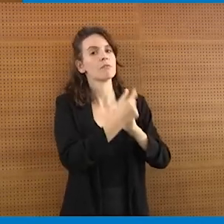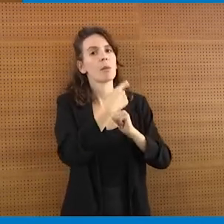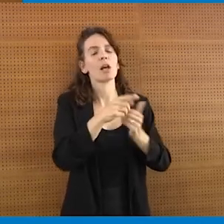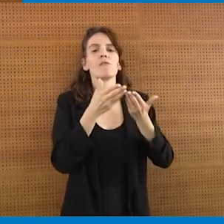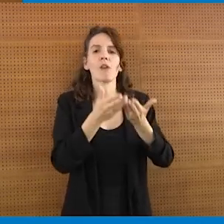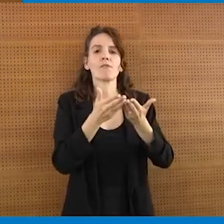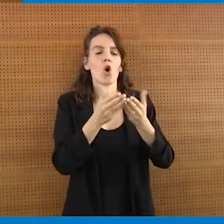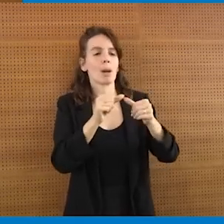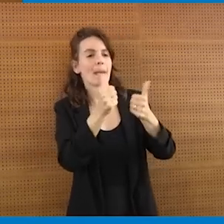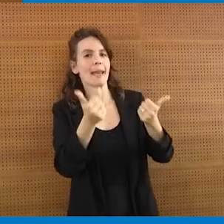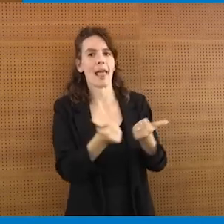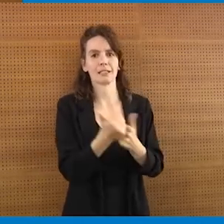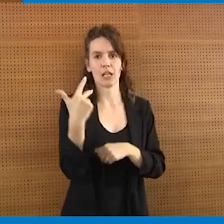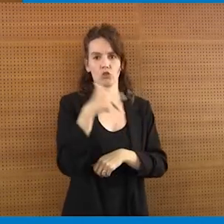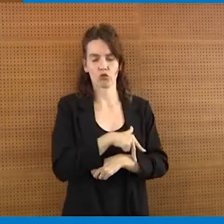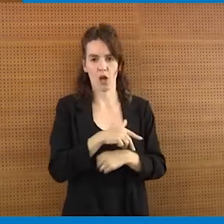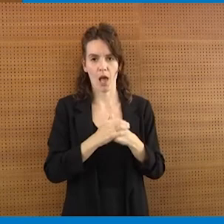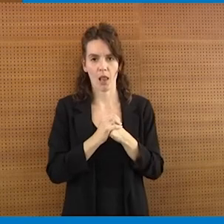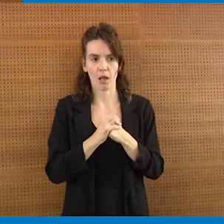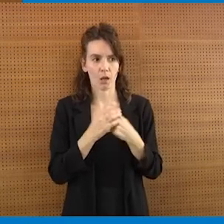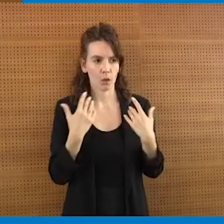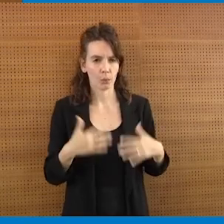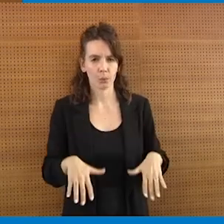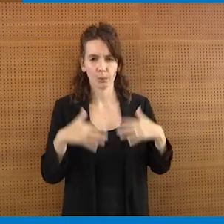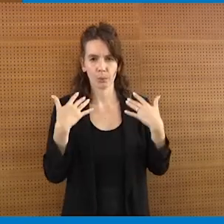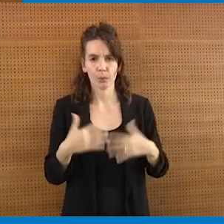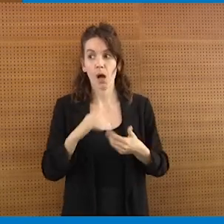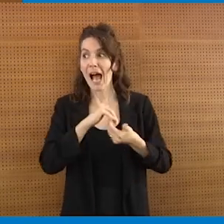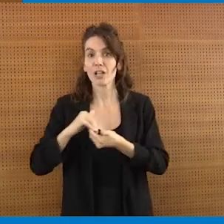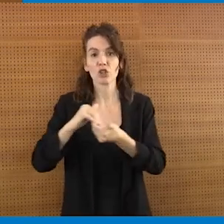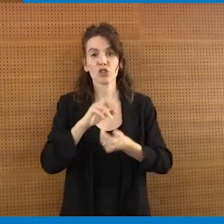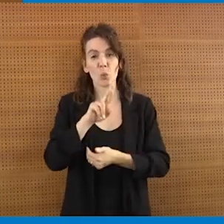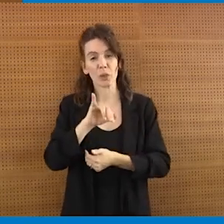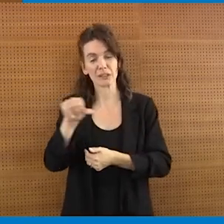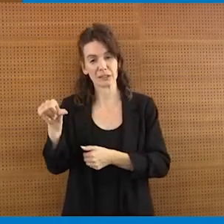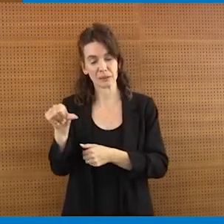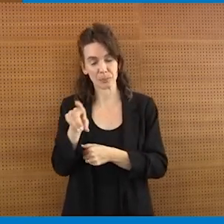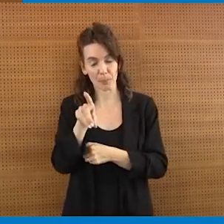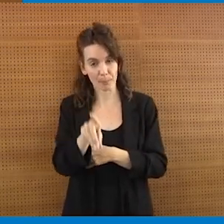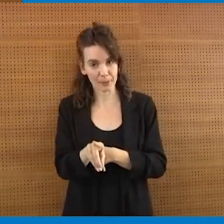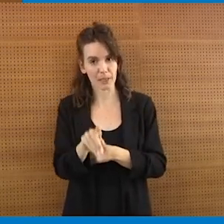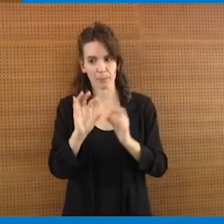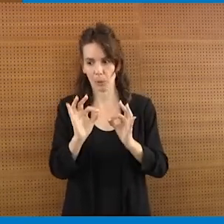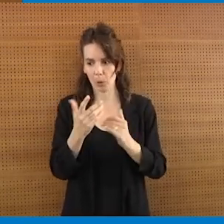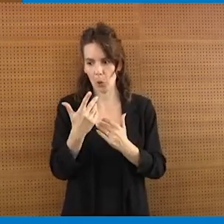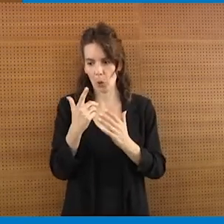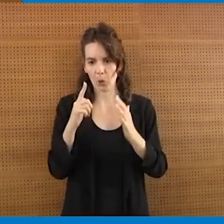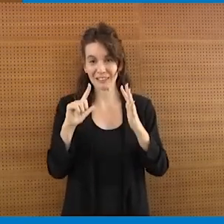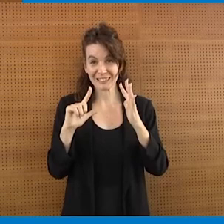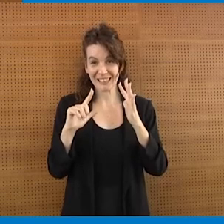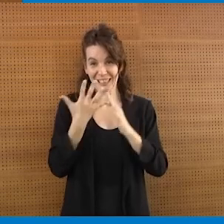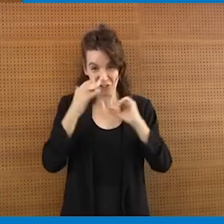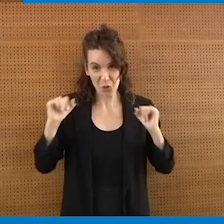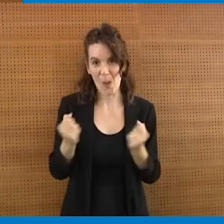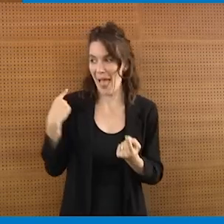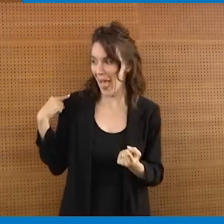forme. Se ne è parlato tanto le associazioni come la WISP che in questi primi diciamo 75 anni di